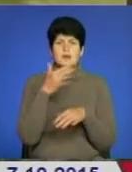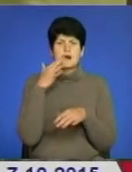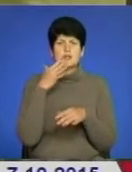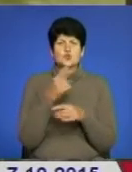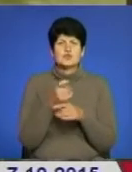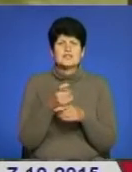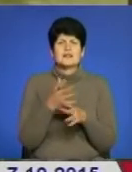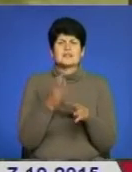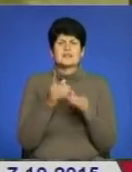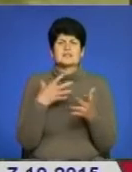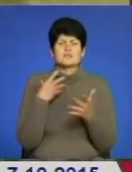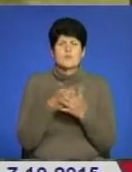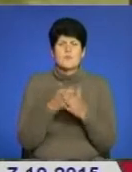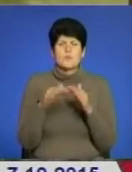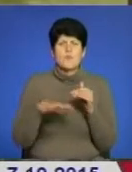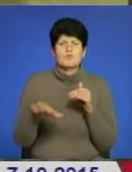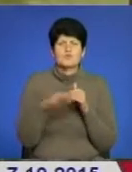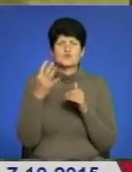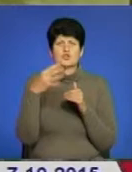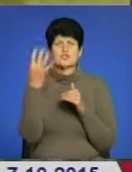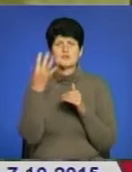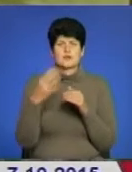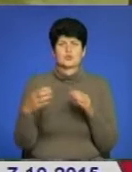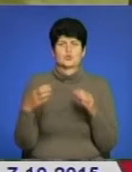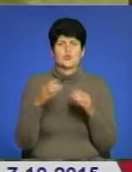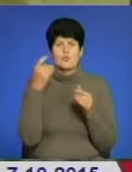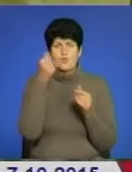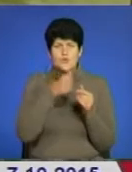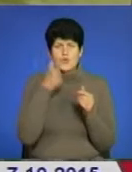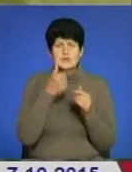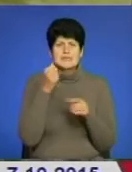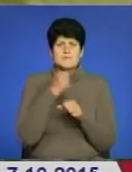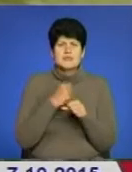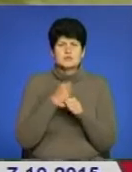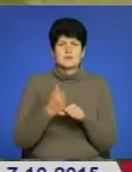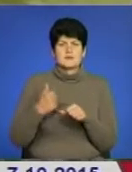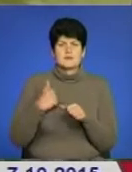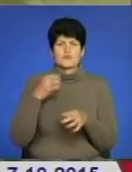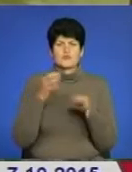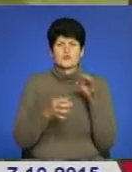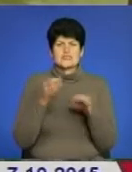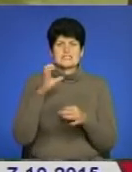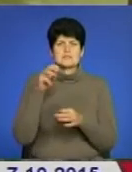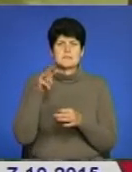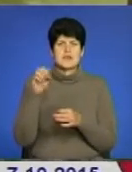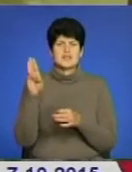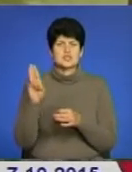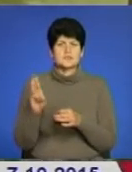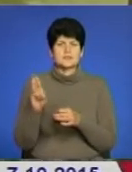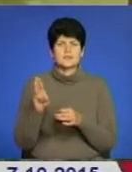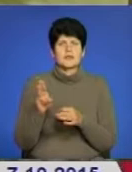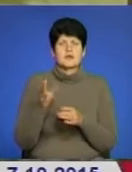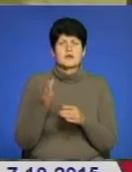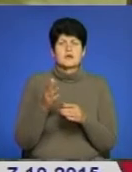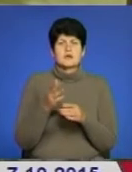власному подвірі в 1944 році, коли прийшла друга окупація. І працювали воєнні суди, смеш, читають